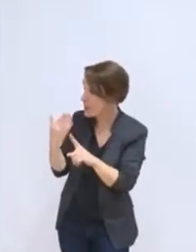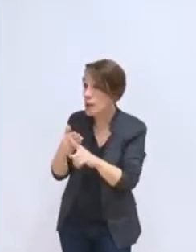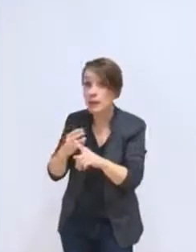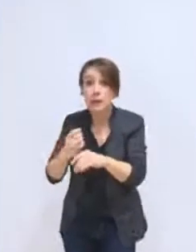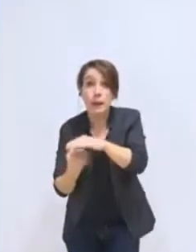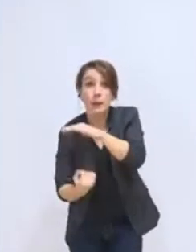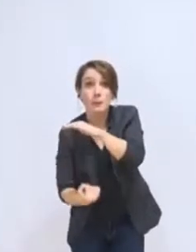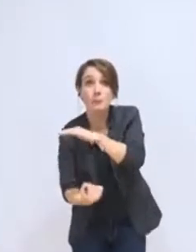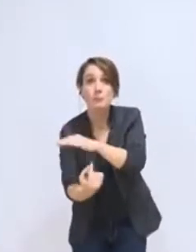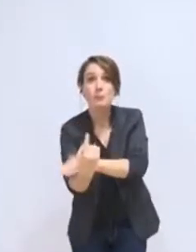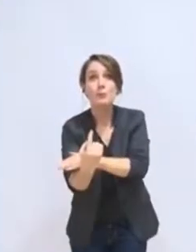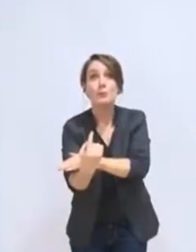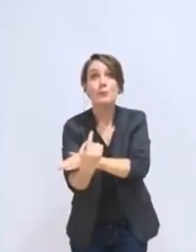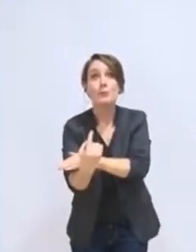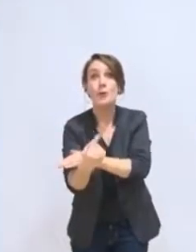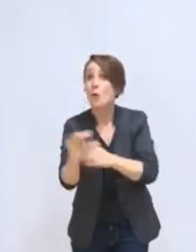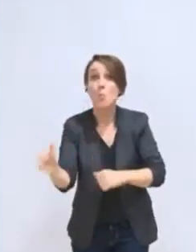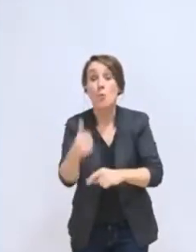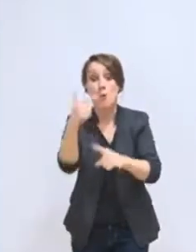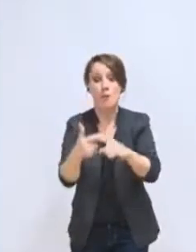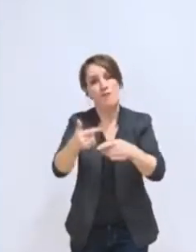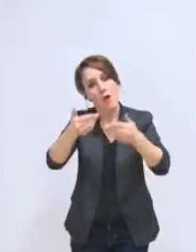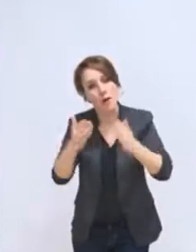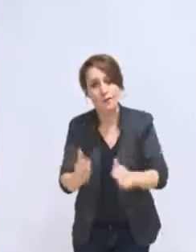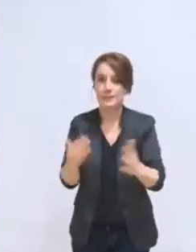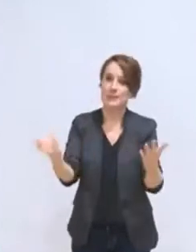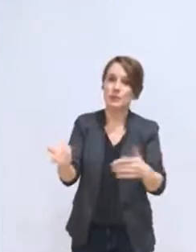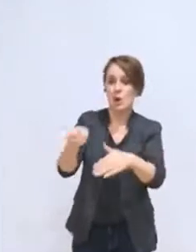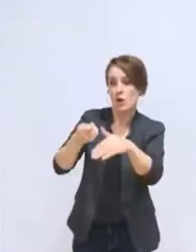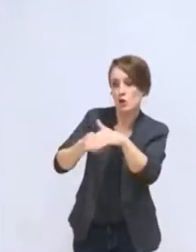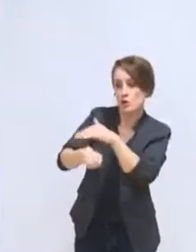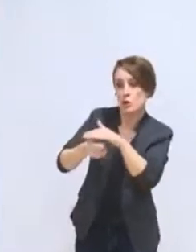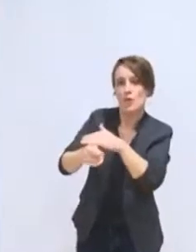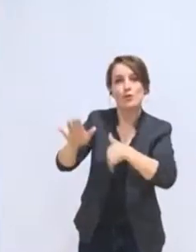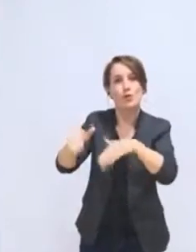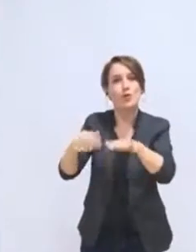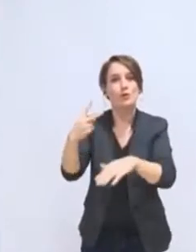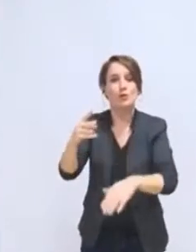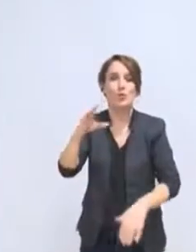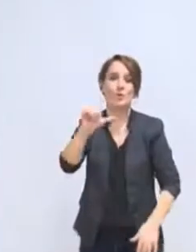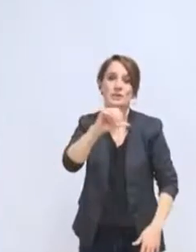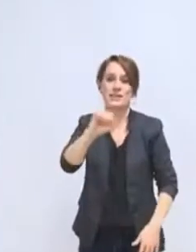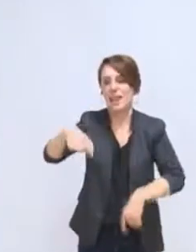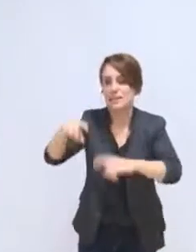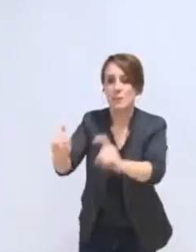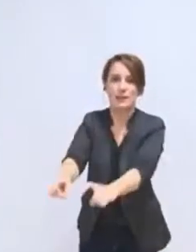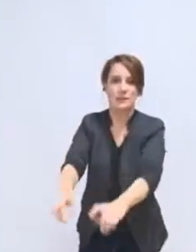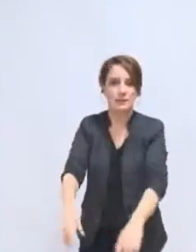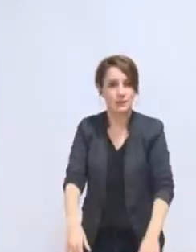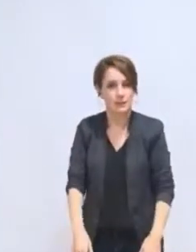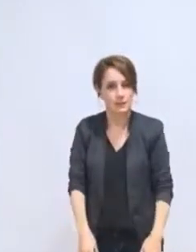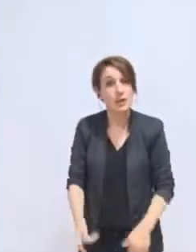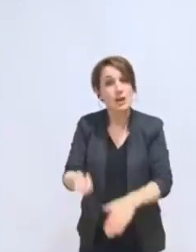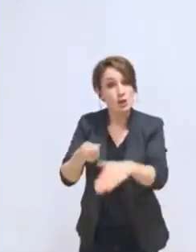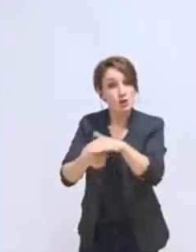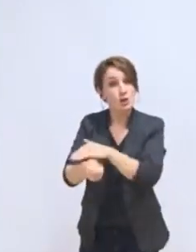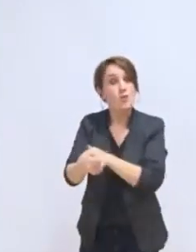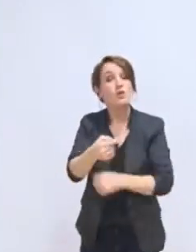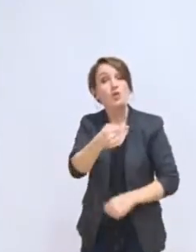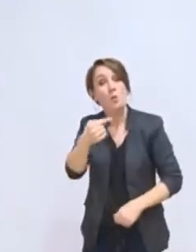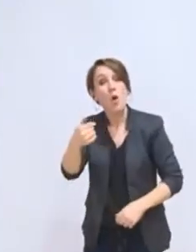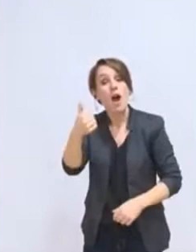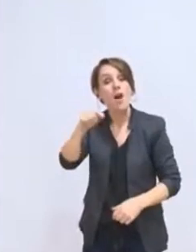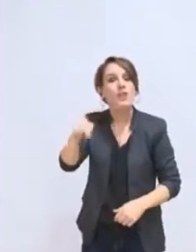clairement la subvention de fonctionnement du CCS. La subvention en tant que telle baisse d'un million deux.